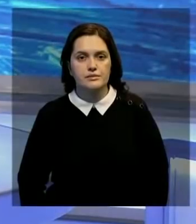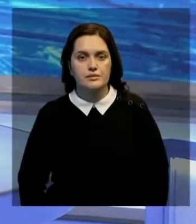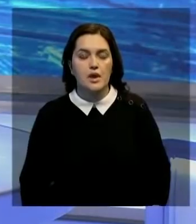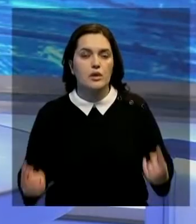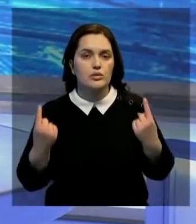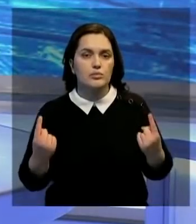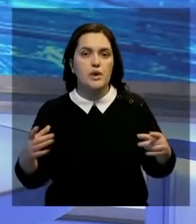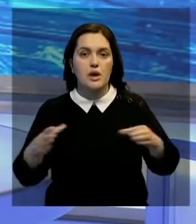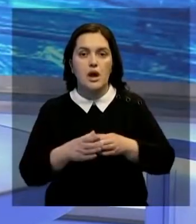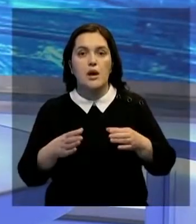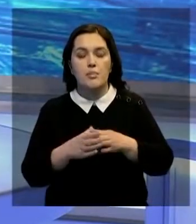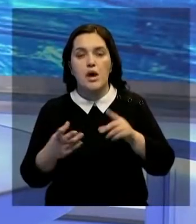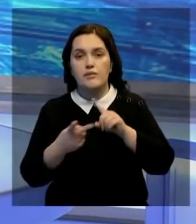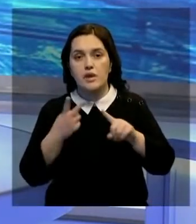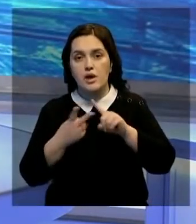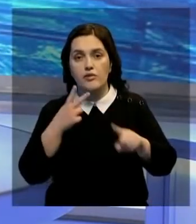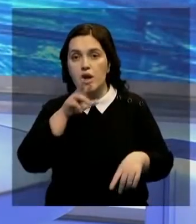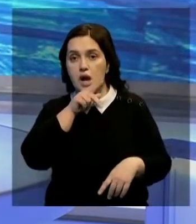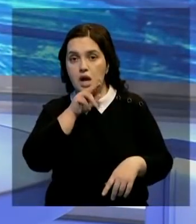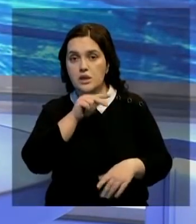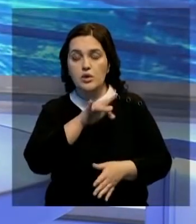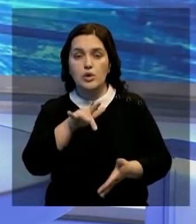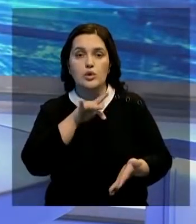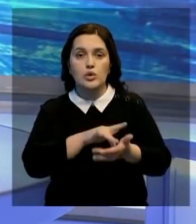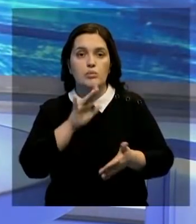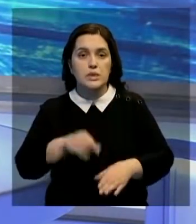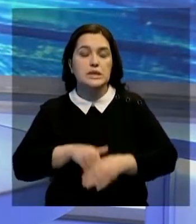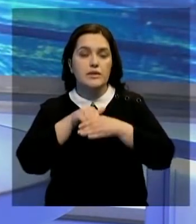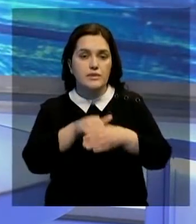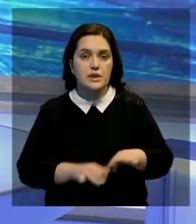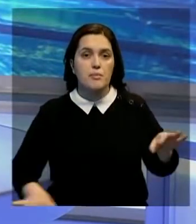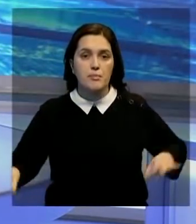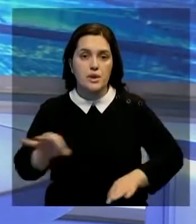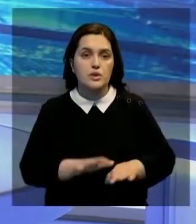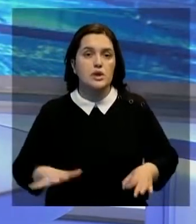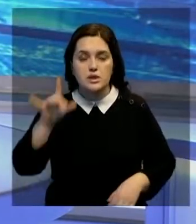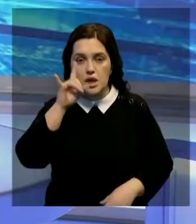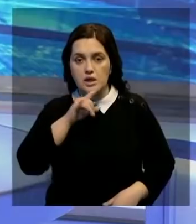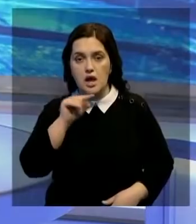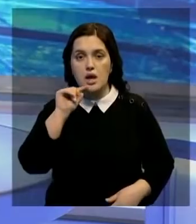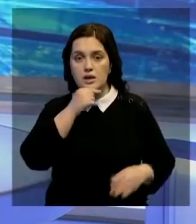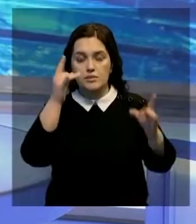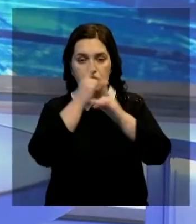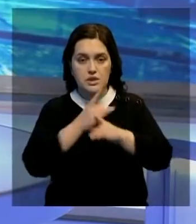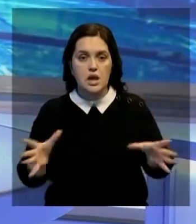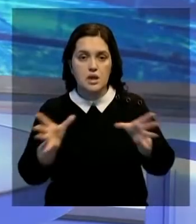Крупные компании второго по величине корейского города намерены инвестировать в проекты на территории Казахстана.